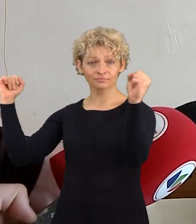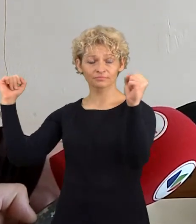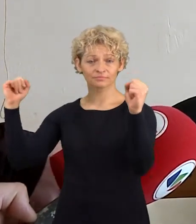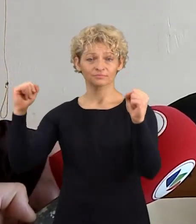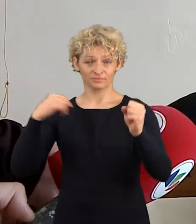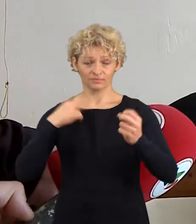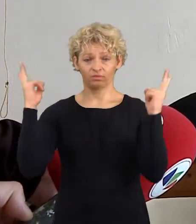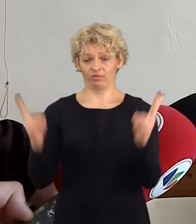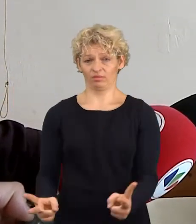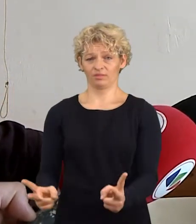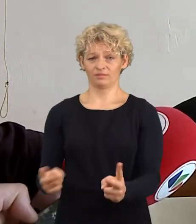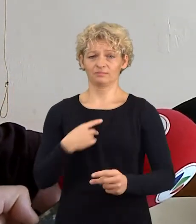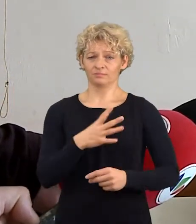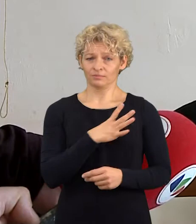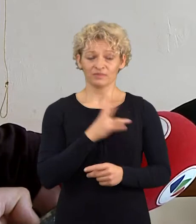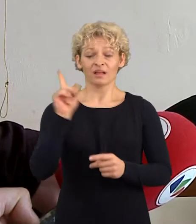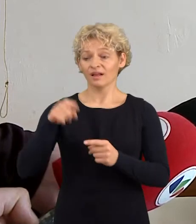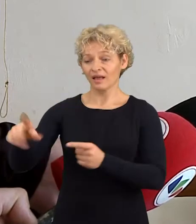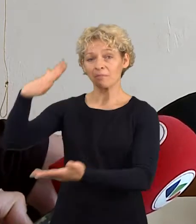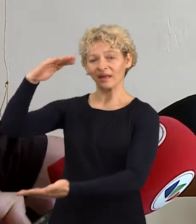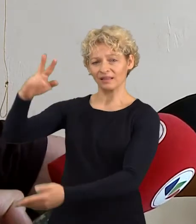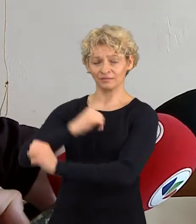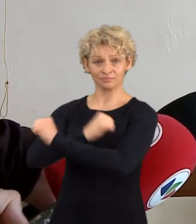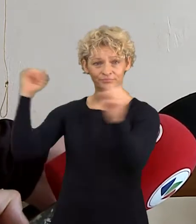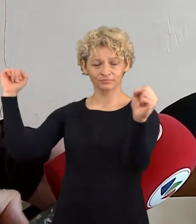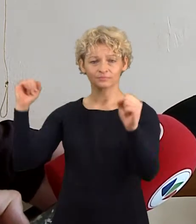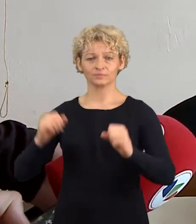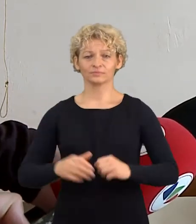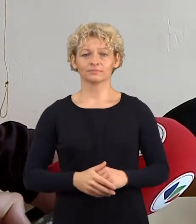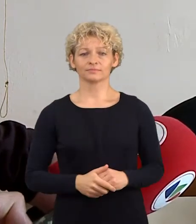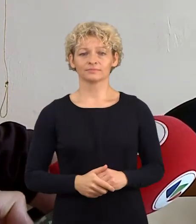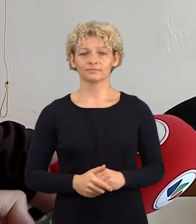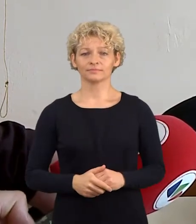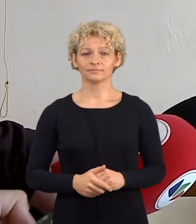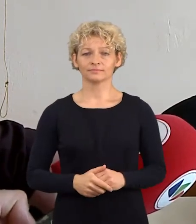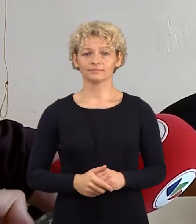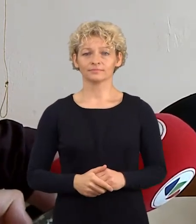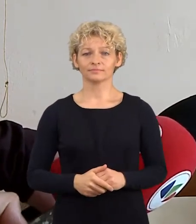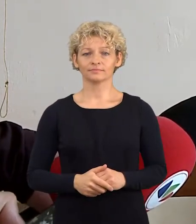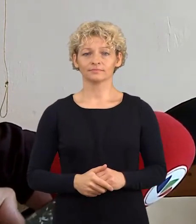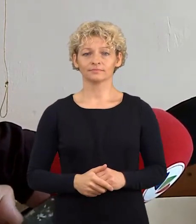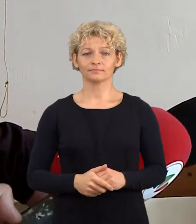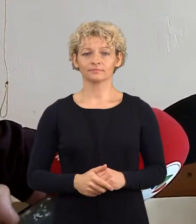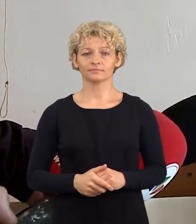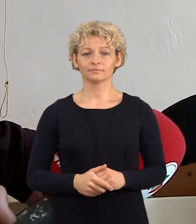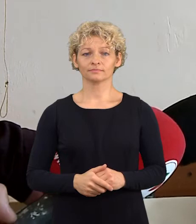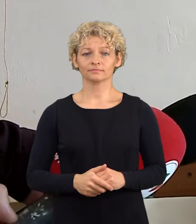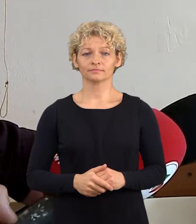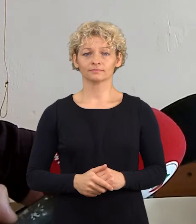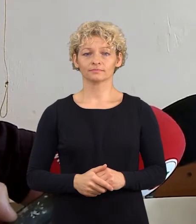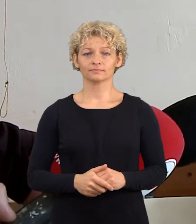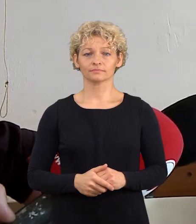Sprogimas. Nuo bambalio ten penkių litrų bakelis buvo su iš tikrųjų